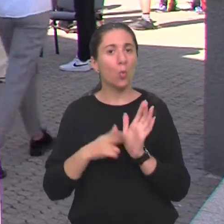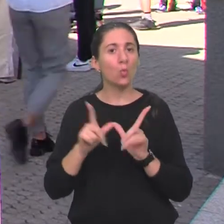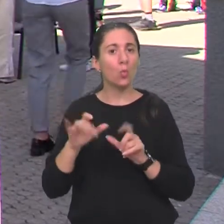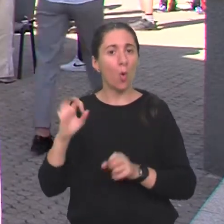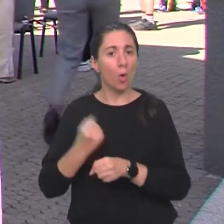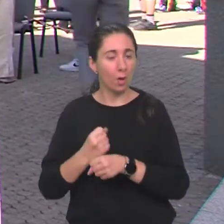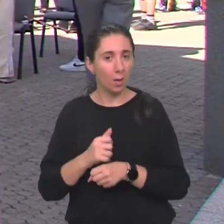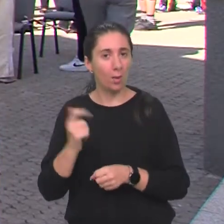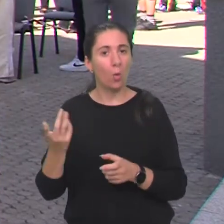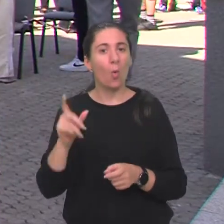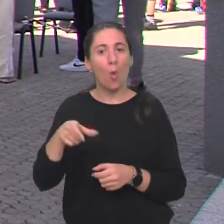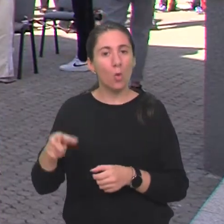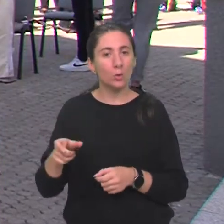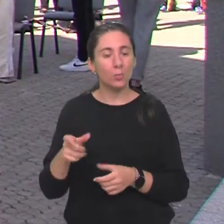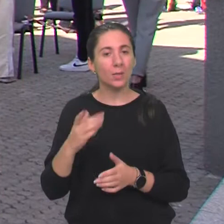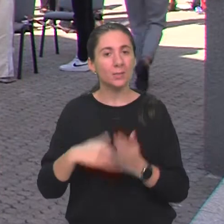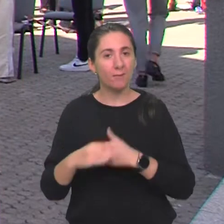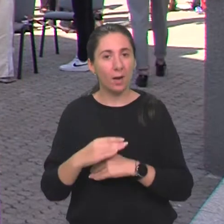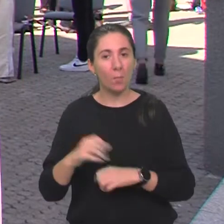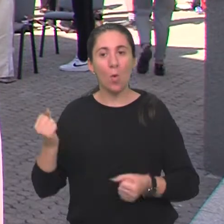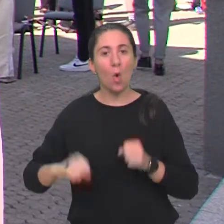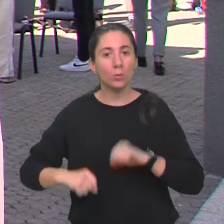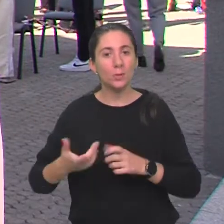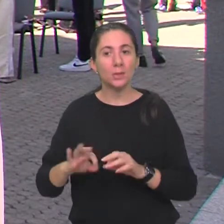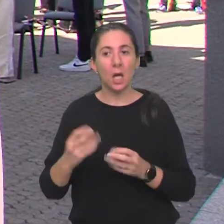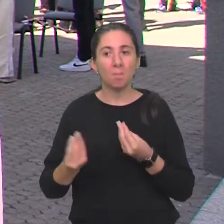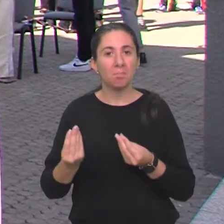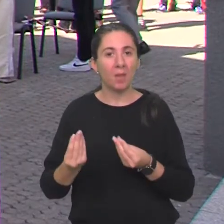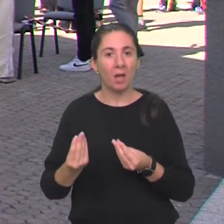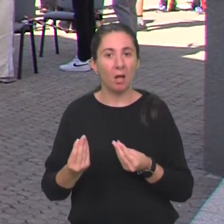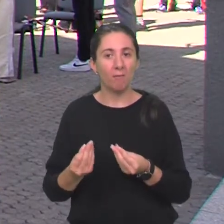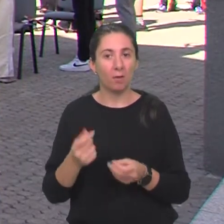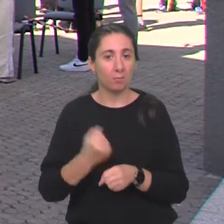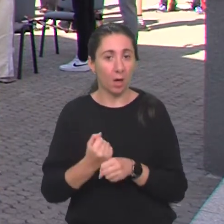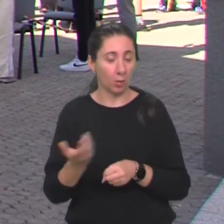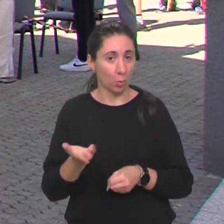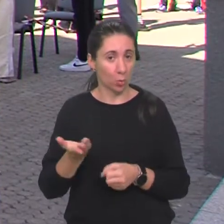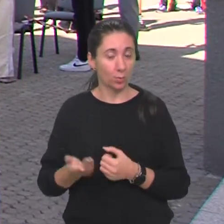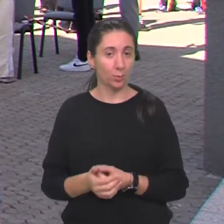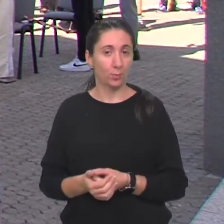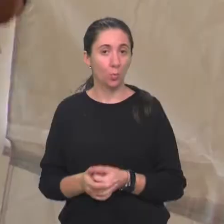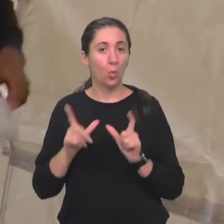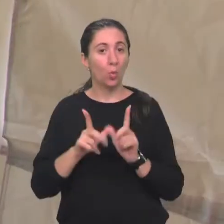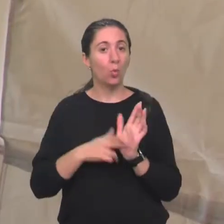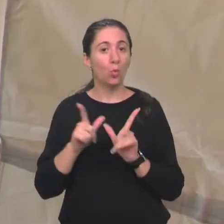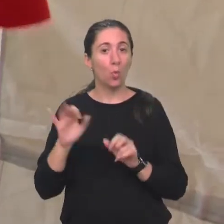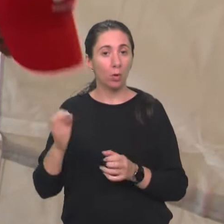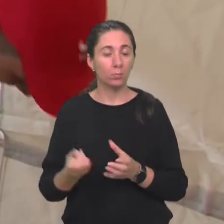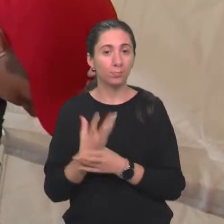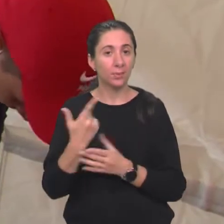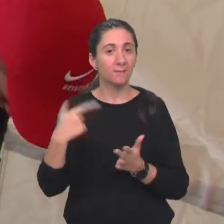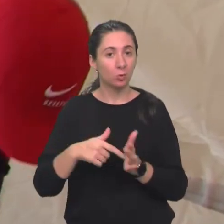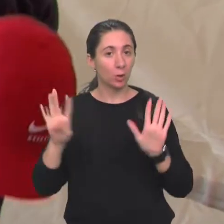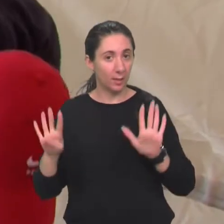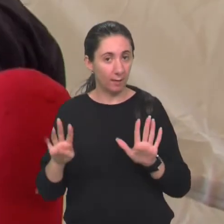dijeluje i koliko je već osoba sa invaliditetom se osposobila za neku vrstu ugostiteljske djelatnosti? UNUO osnovan 2009.